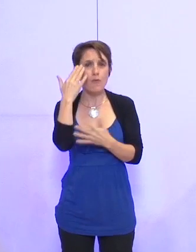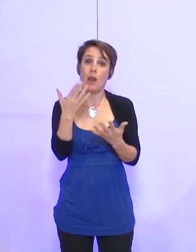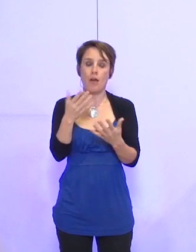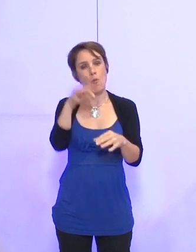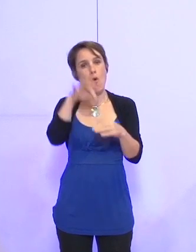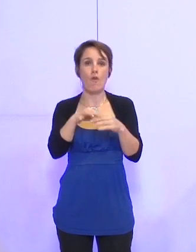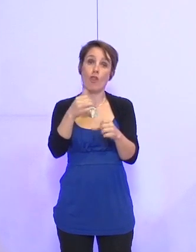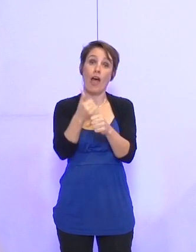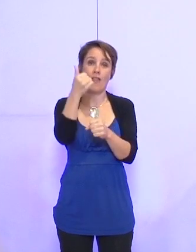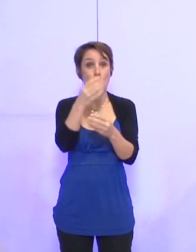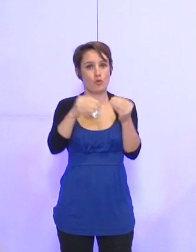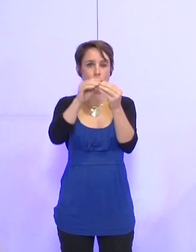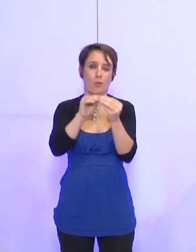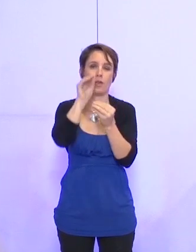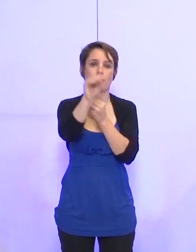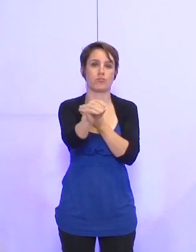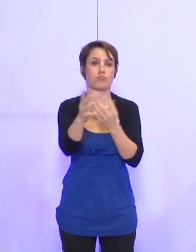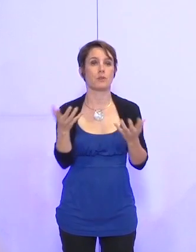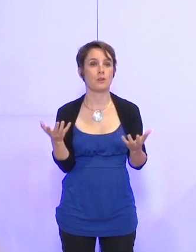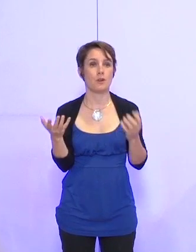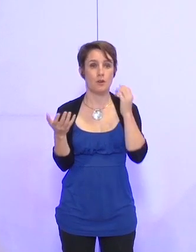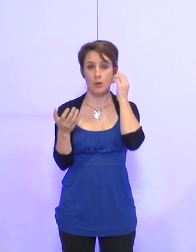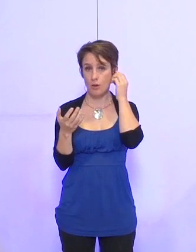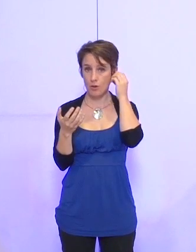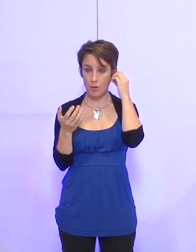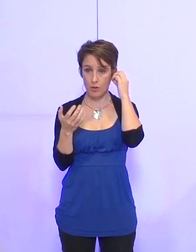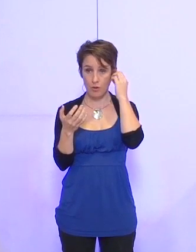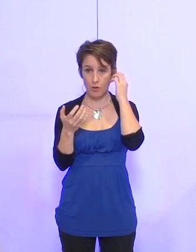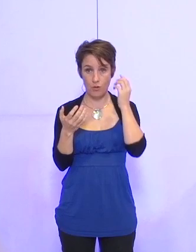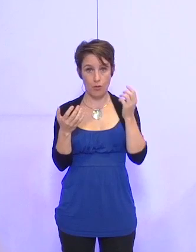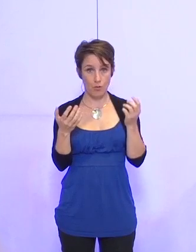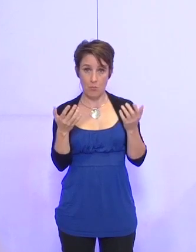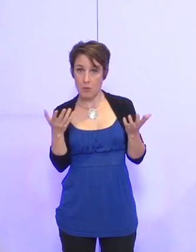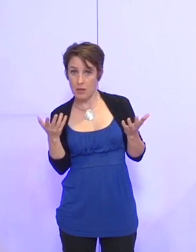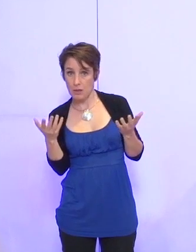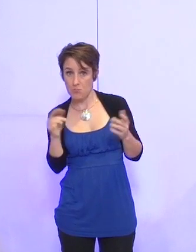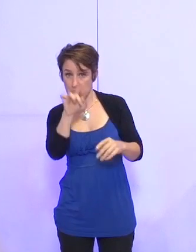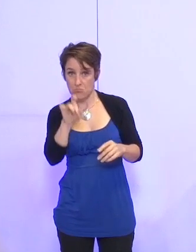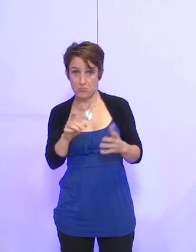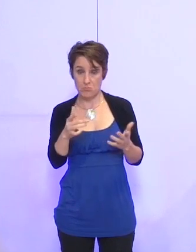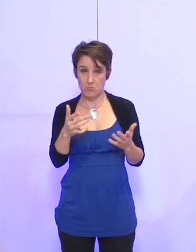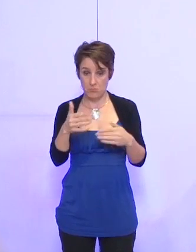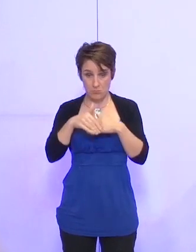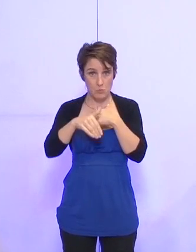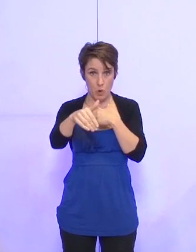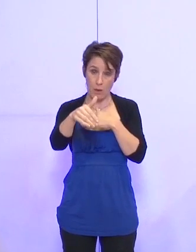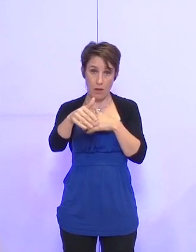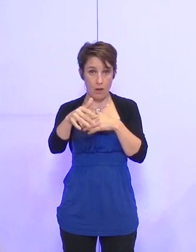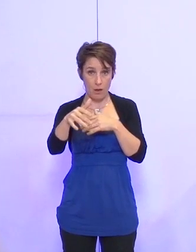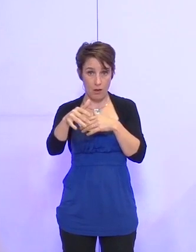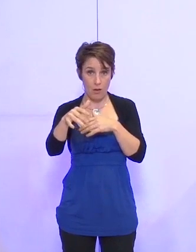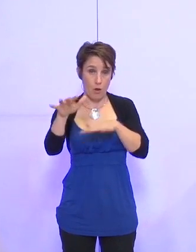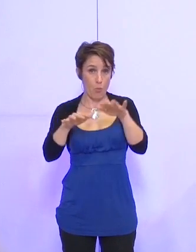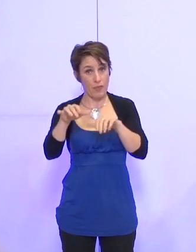supplémentaire, il y a toujours l'idée de dire que c'est un dispositif qui sera amené à voir le jour éventuellement